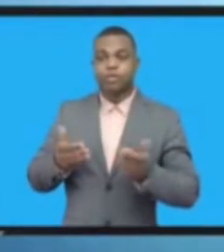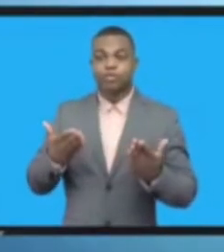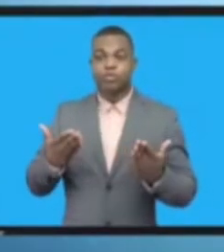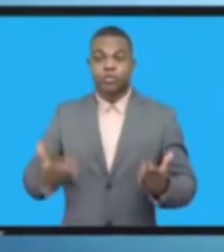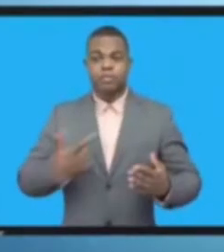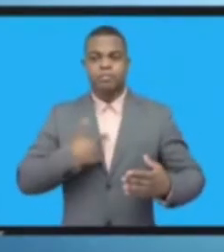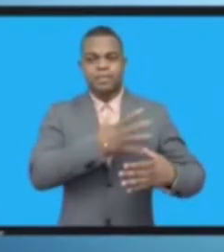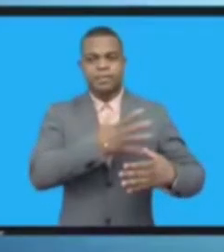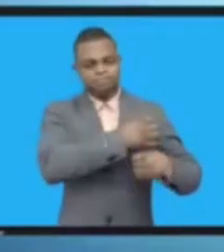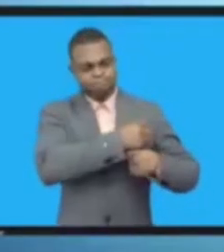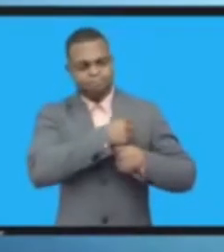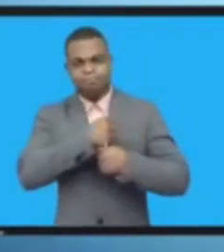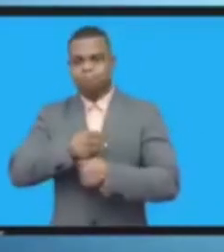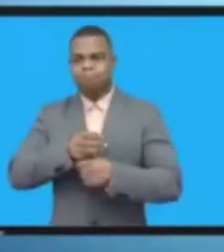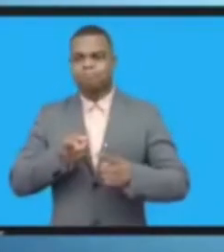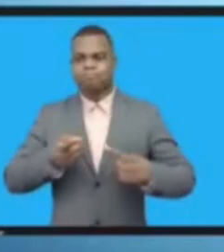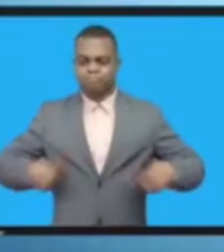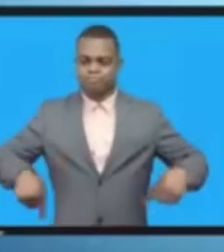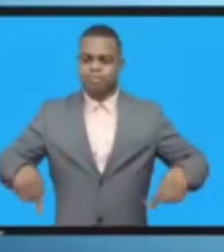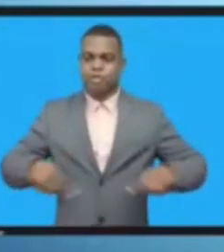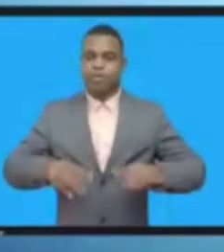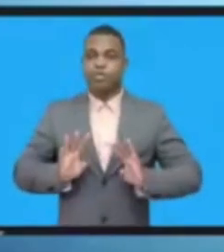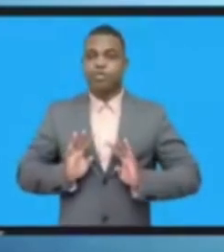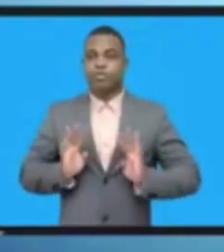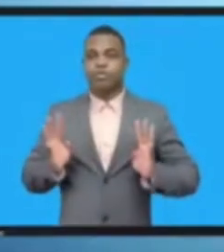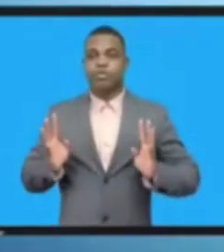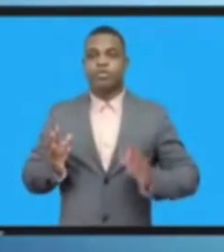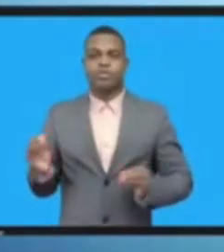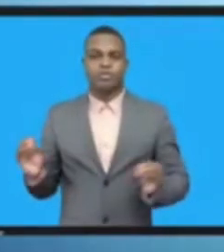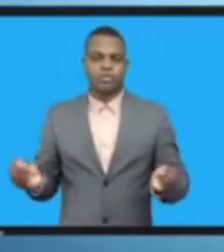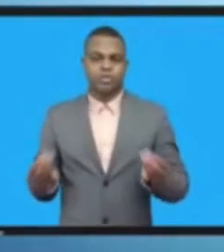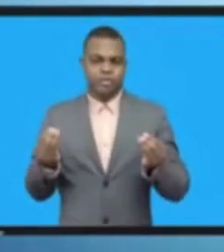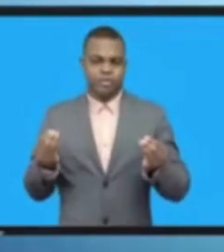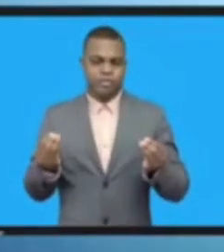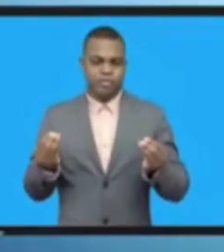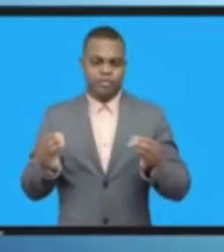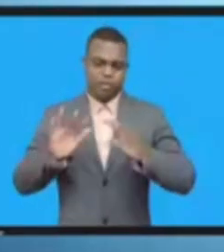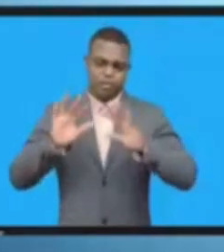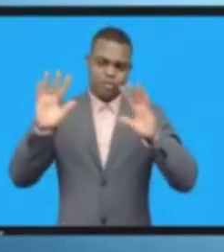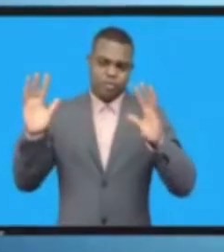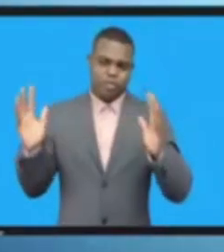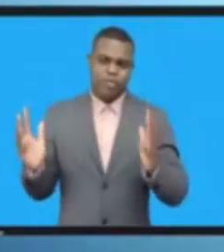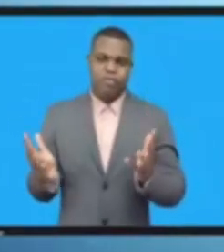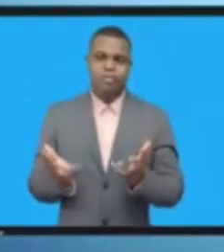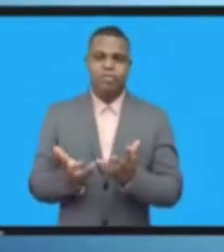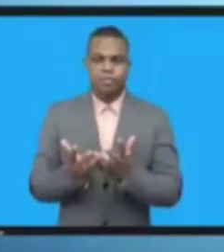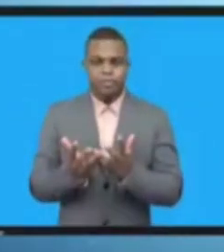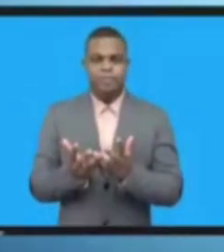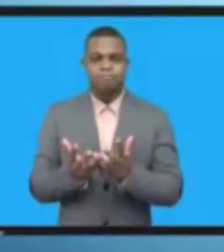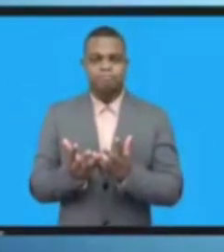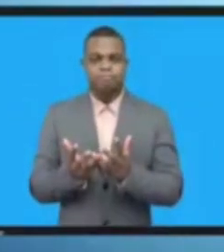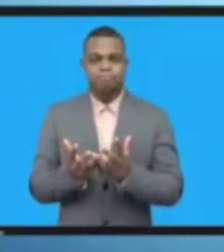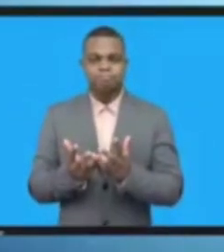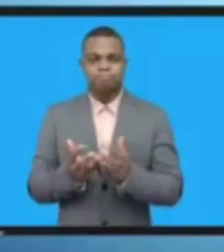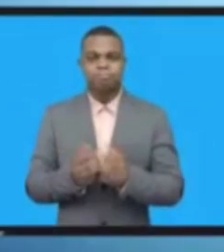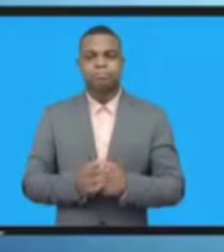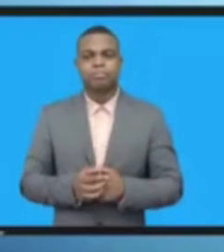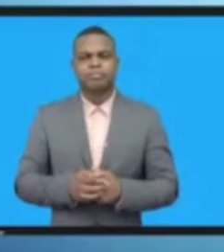والأكثر مساهمة في مضمون الإنترنت إنني أرى شبابا في هذه القاعة وأحييهم